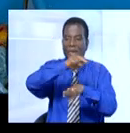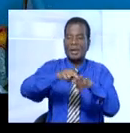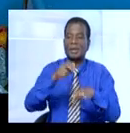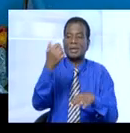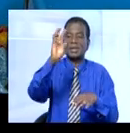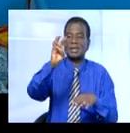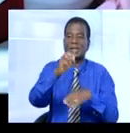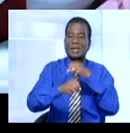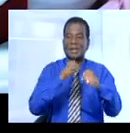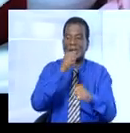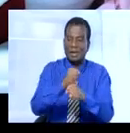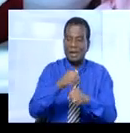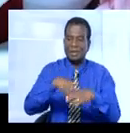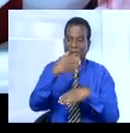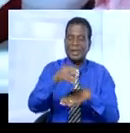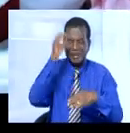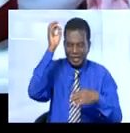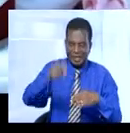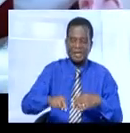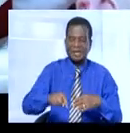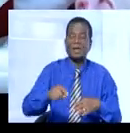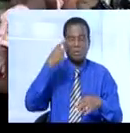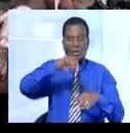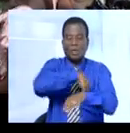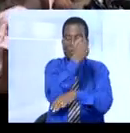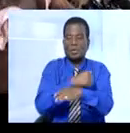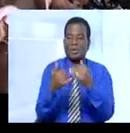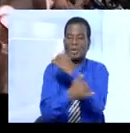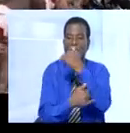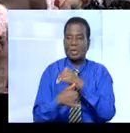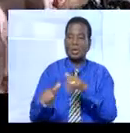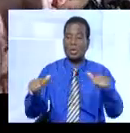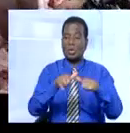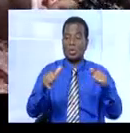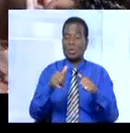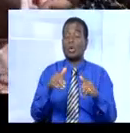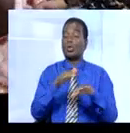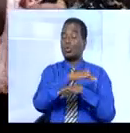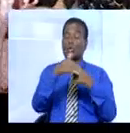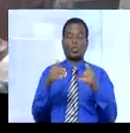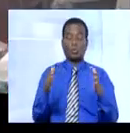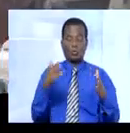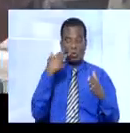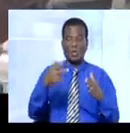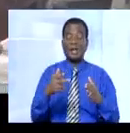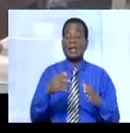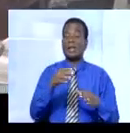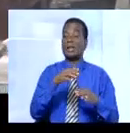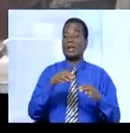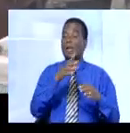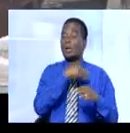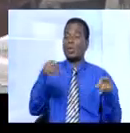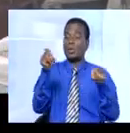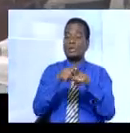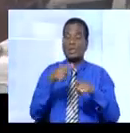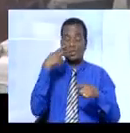ans après, il est plus que nécessaire pour les autorités du pays d'actualiser les statistiques démographiques, mais également